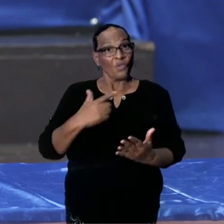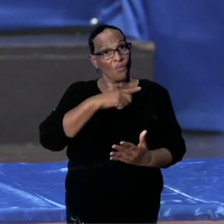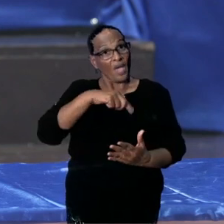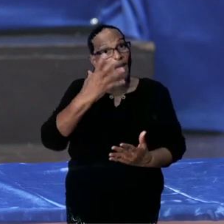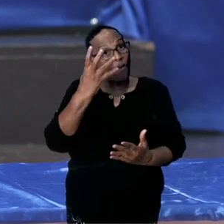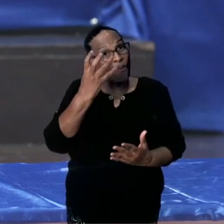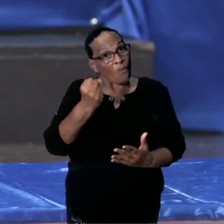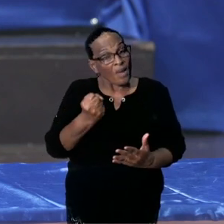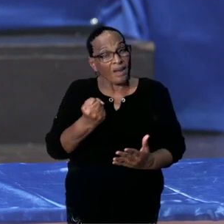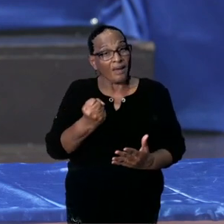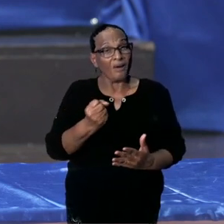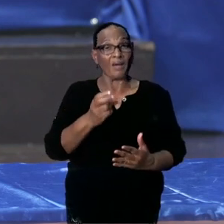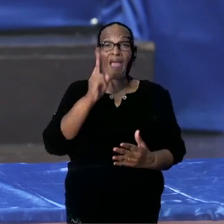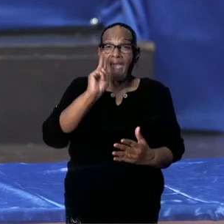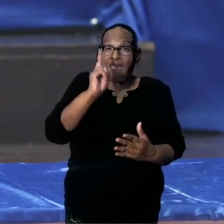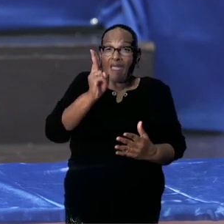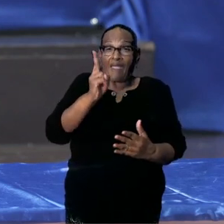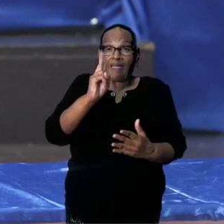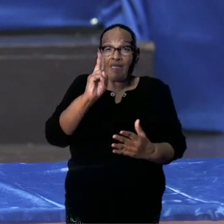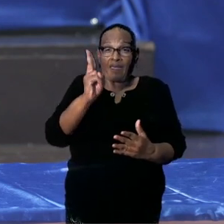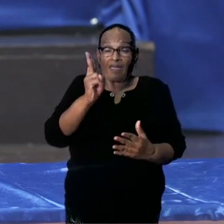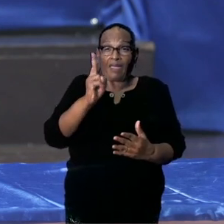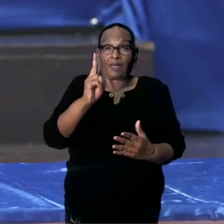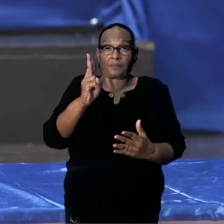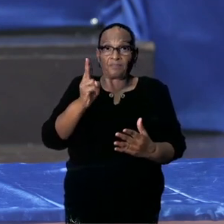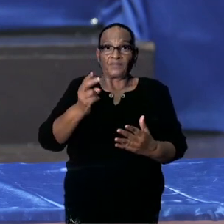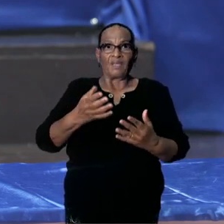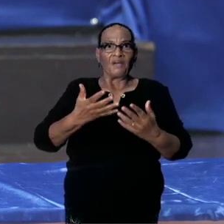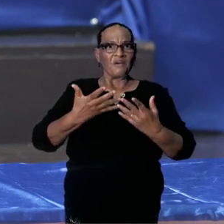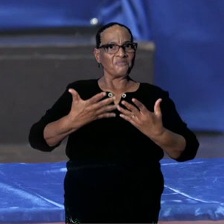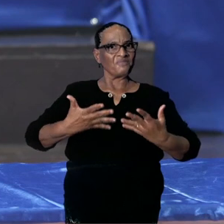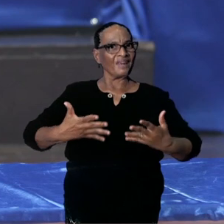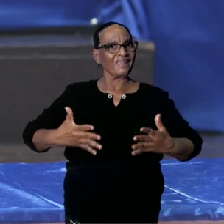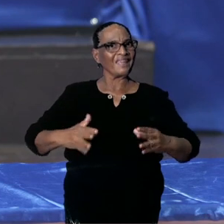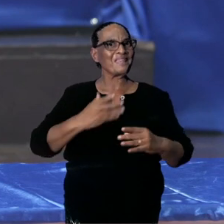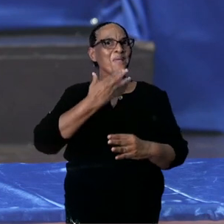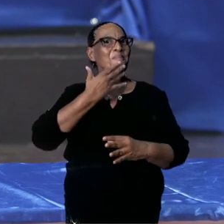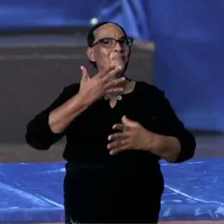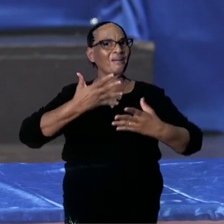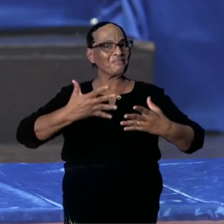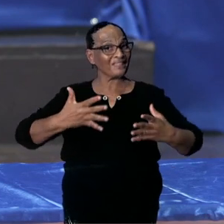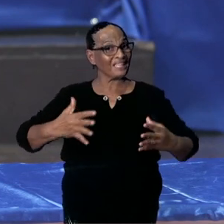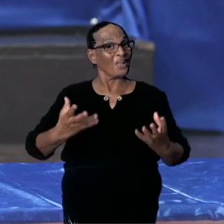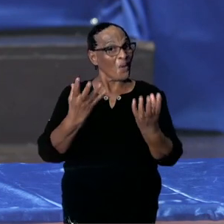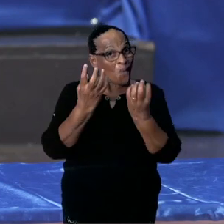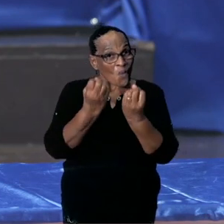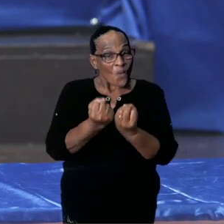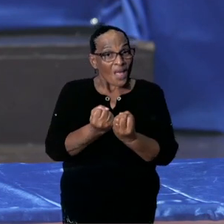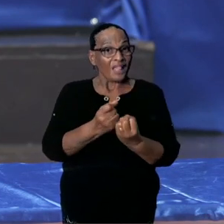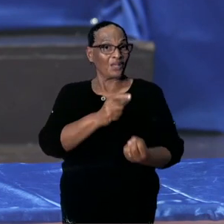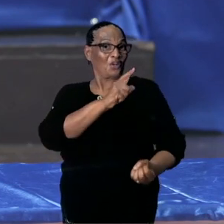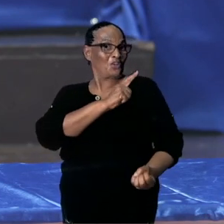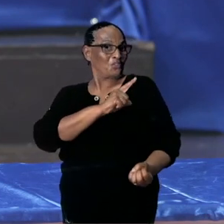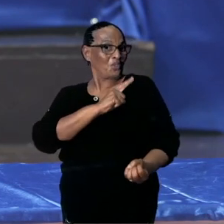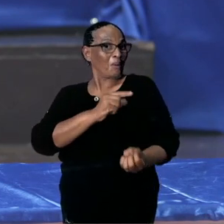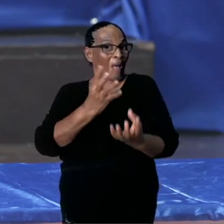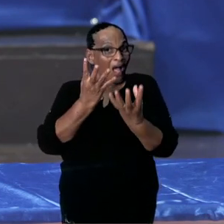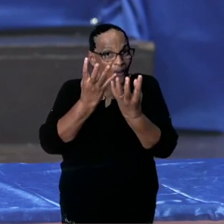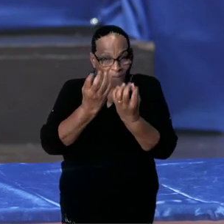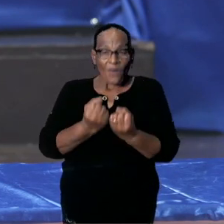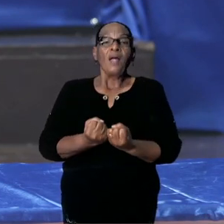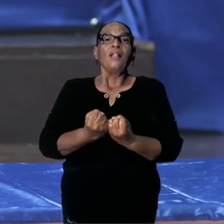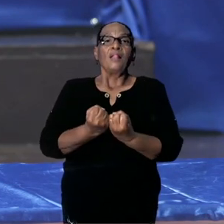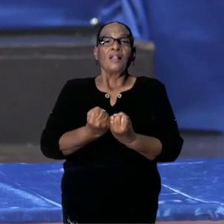met z'n allen inderdaad die verlichting blijven hebben, willen we die normalisatie bewerkstelligen,